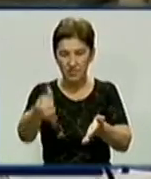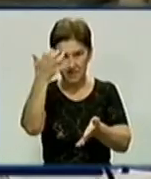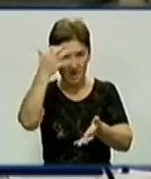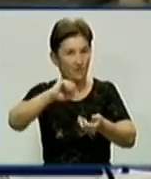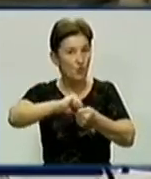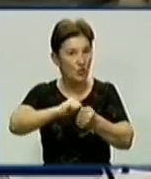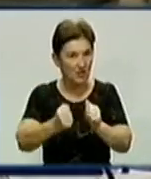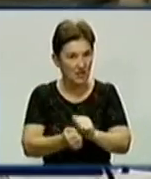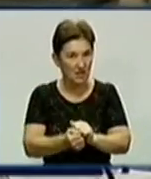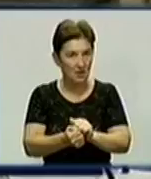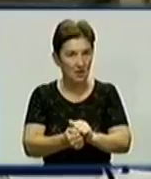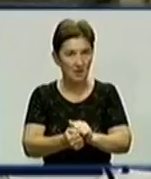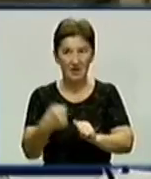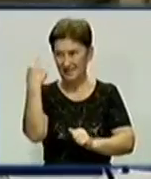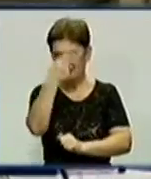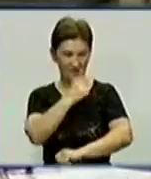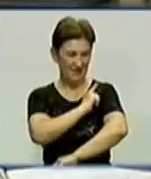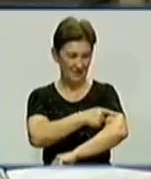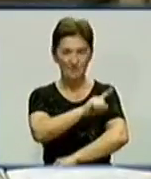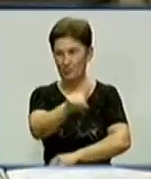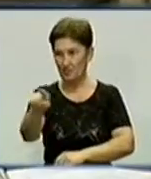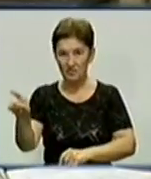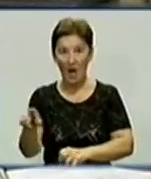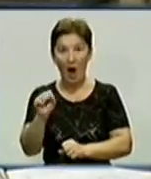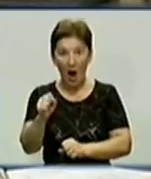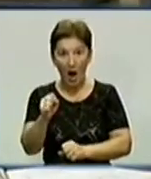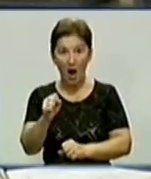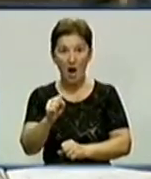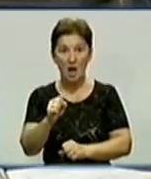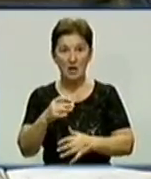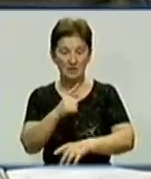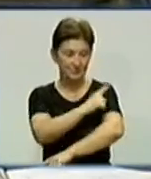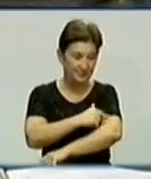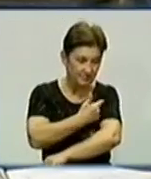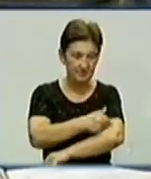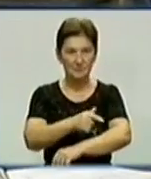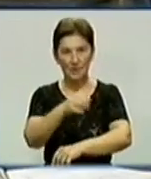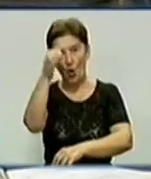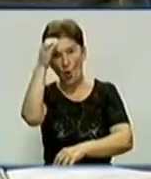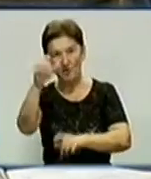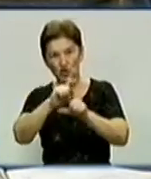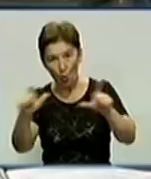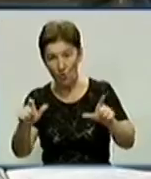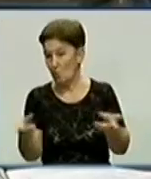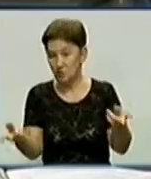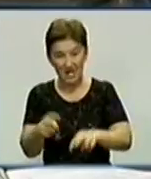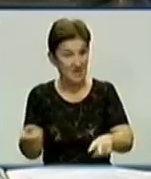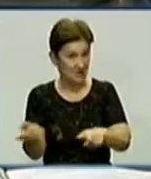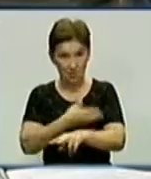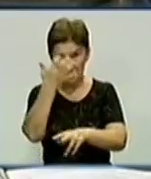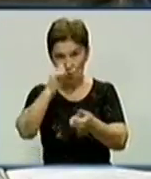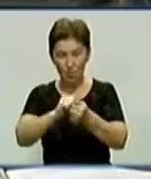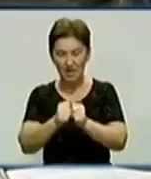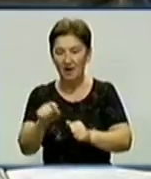фізичної особи, а соціальні заклади і охорона здоров'я, і освіта залишаться без вугілля. В тих